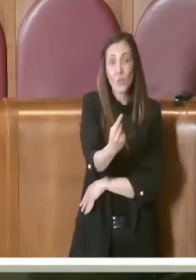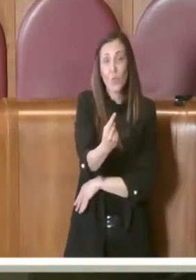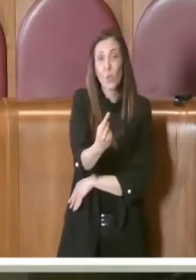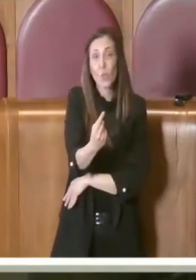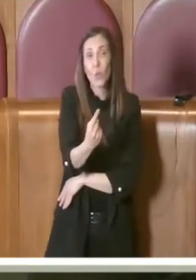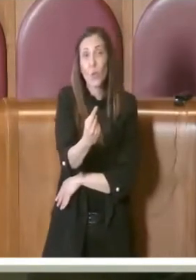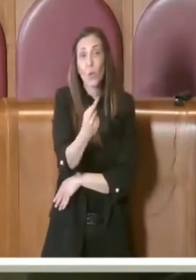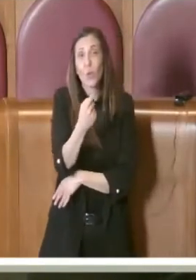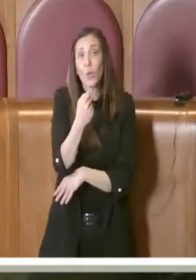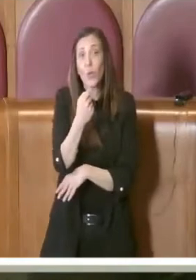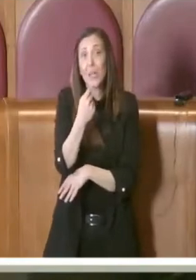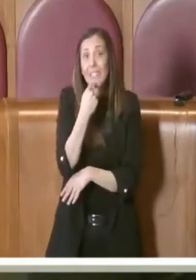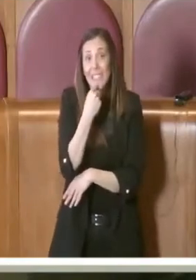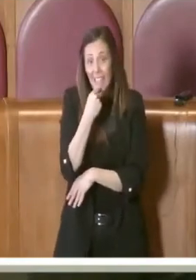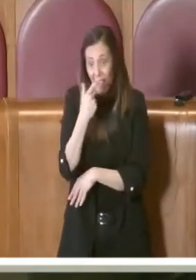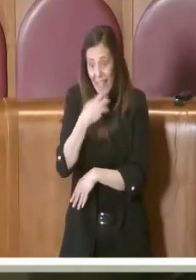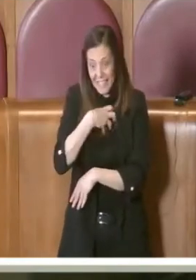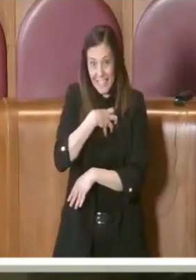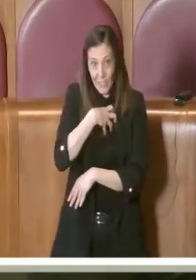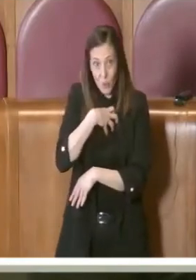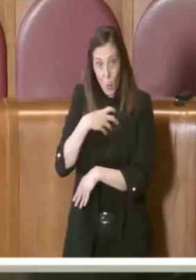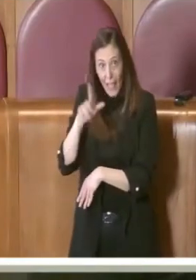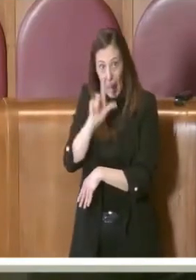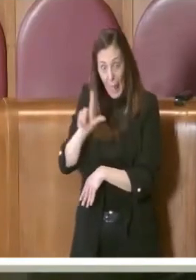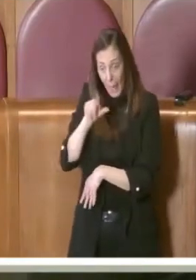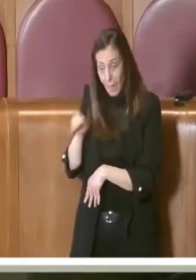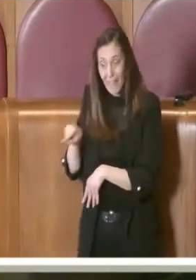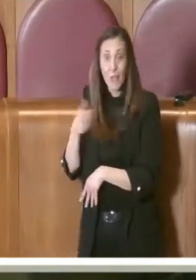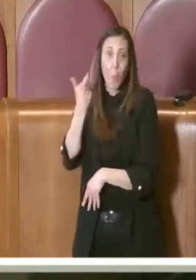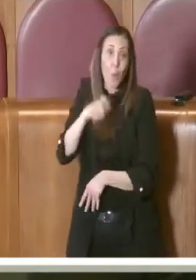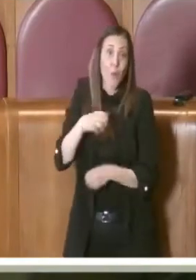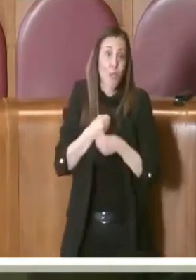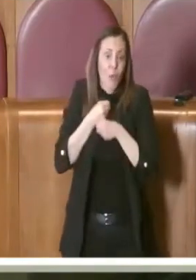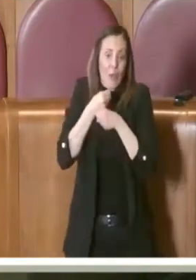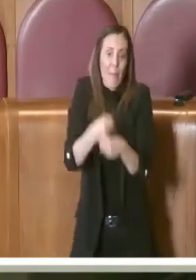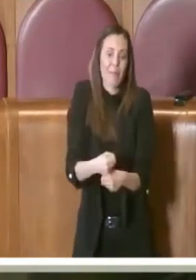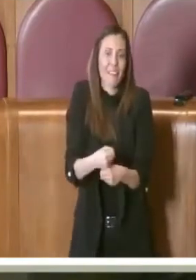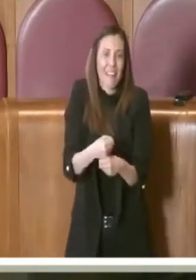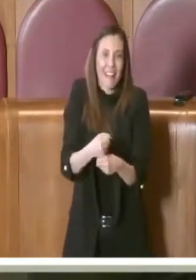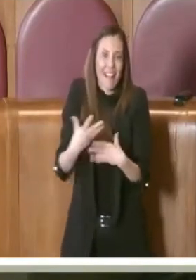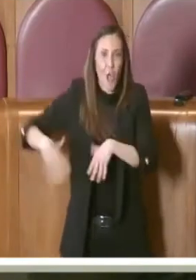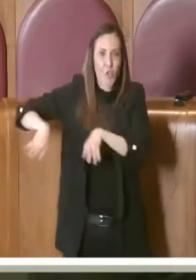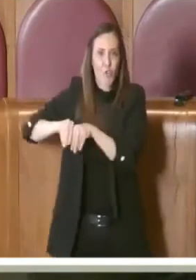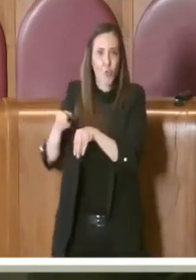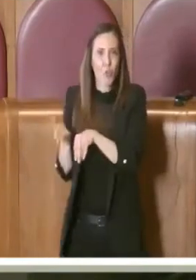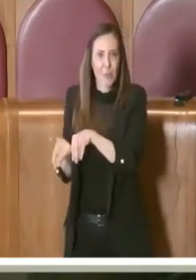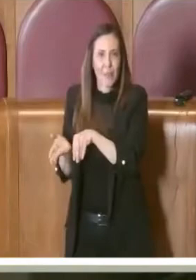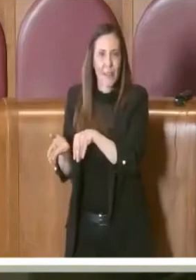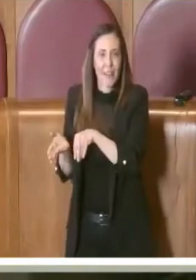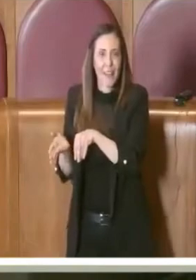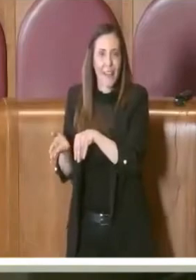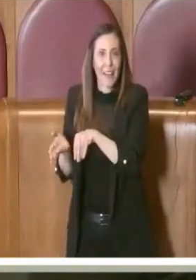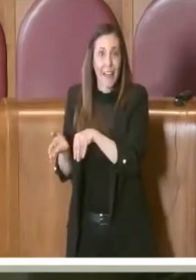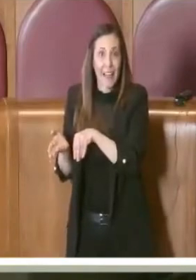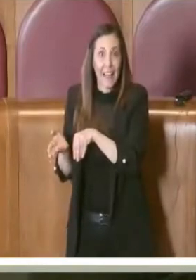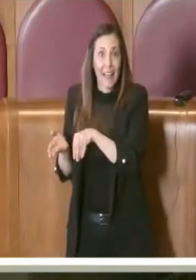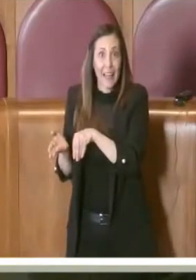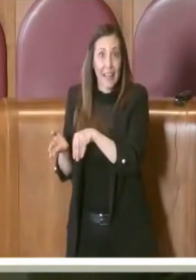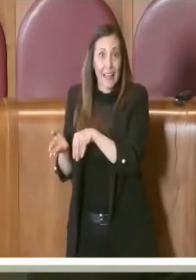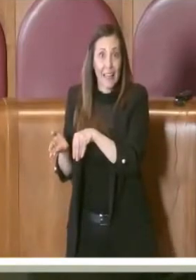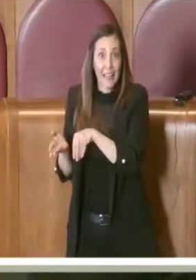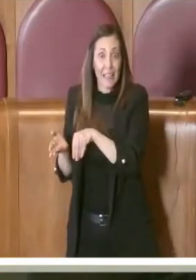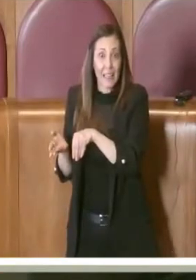all'emmetti, che rappresenta ovviamente per competenza l'esecutivo in questo